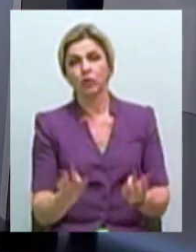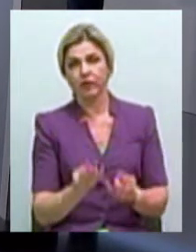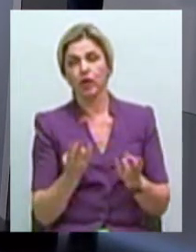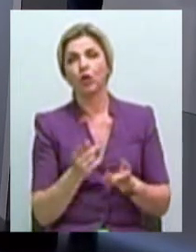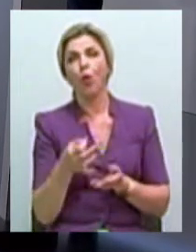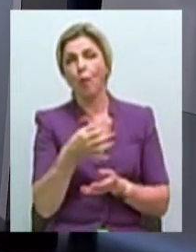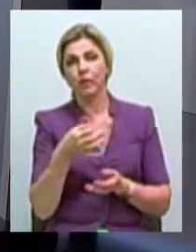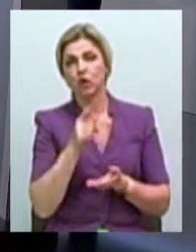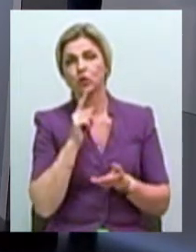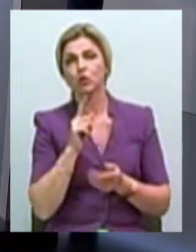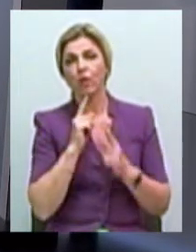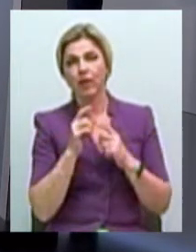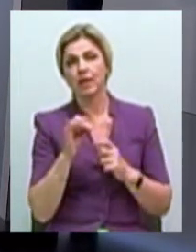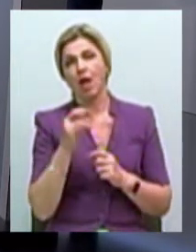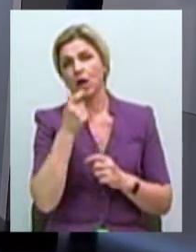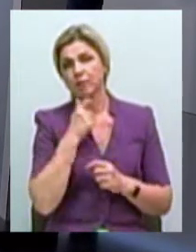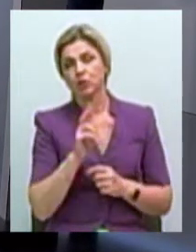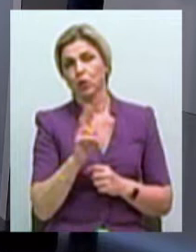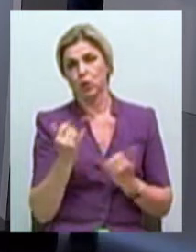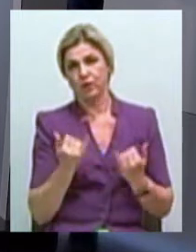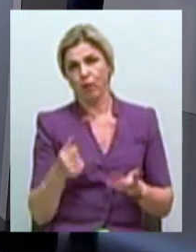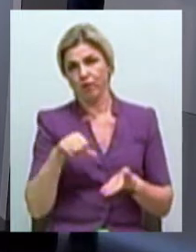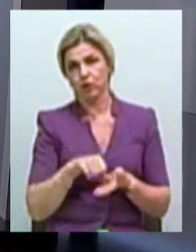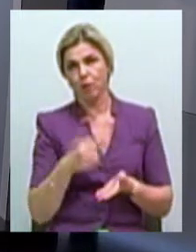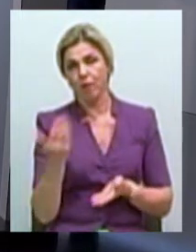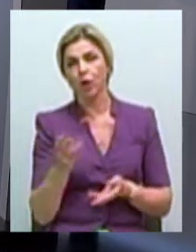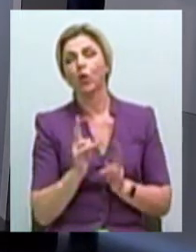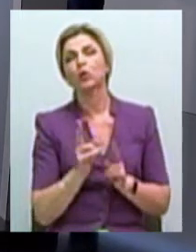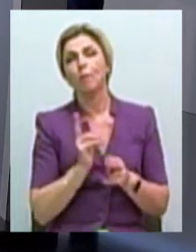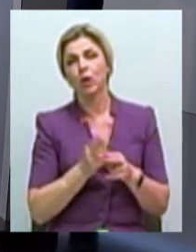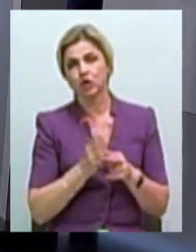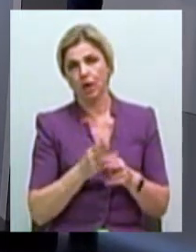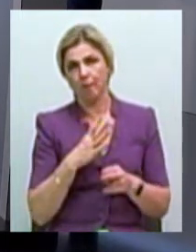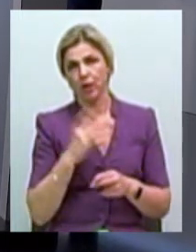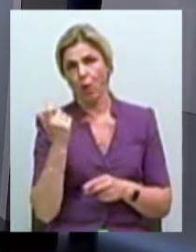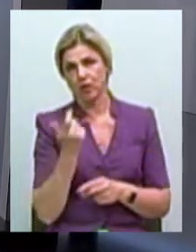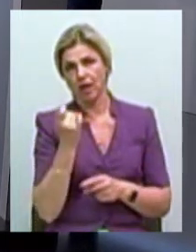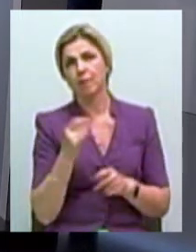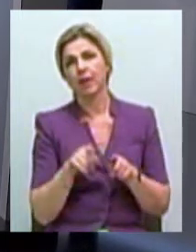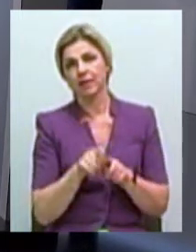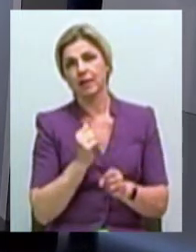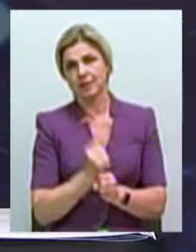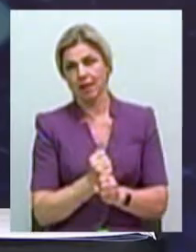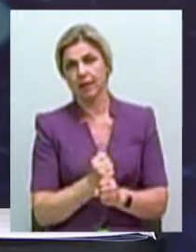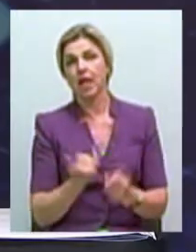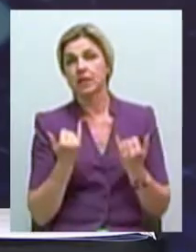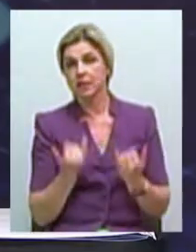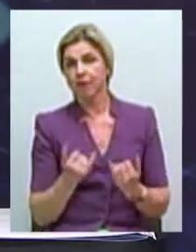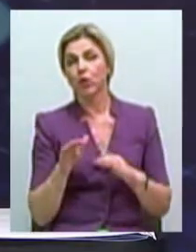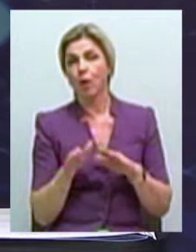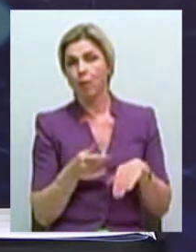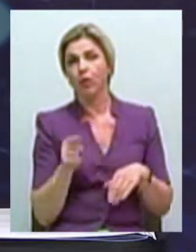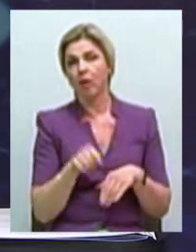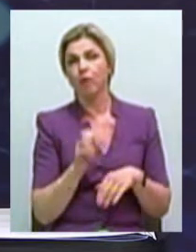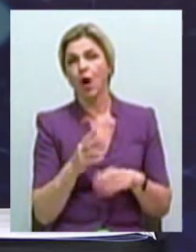і госпожі, яка сьогодні выступала. хто мешав бути рачительним хозяевом і так зробити. Сьогодні ж, після того, як здання